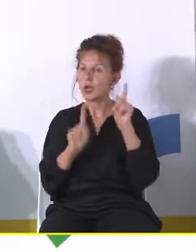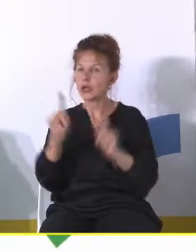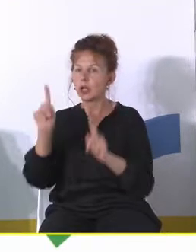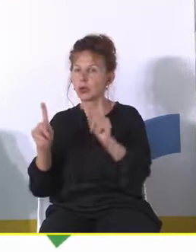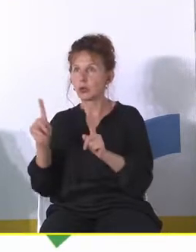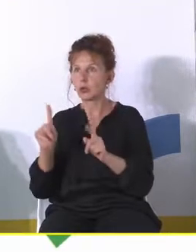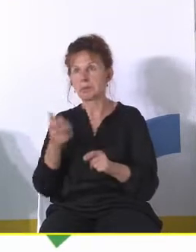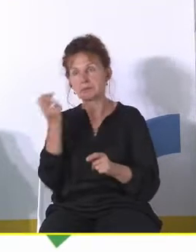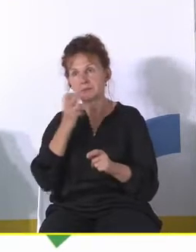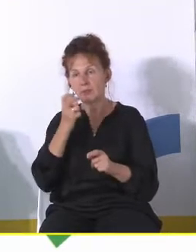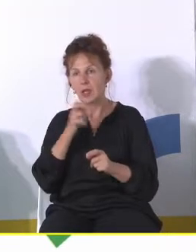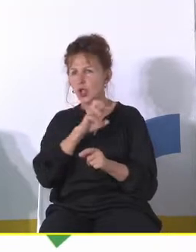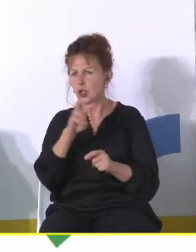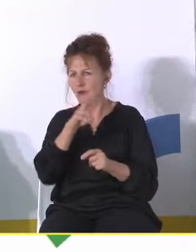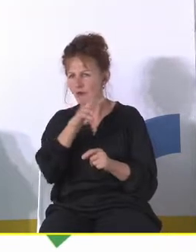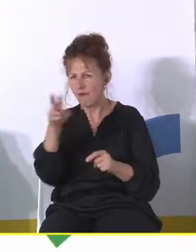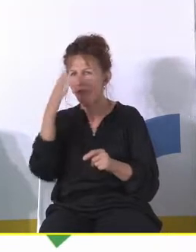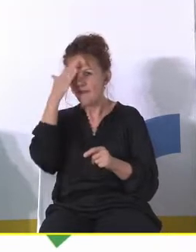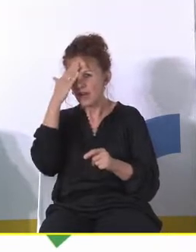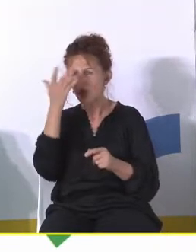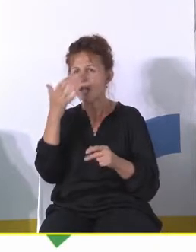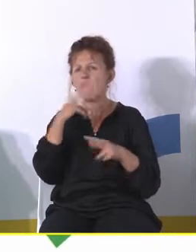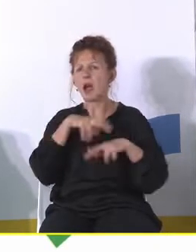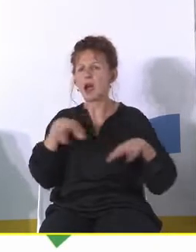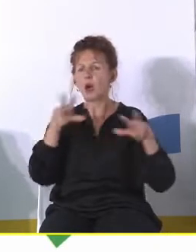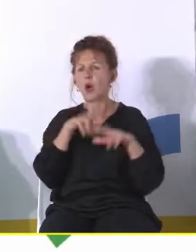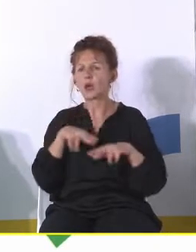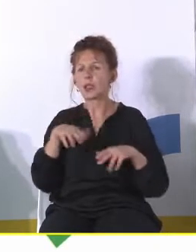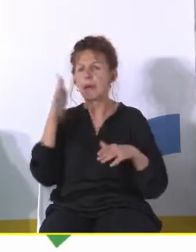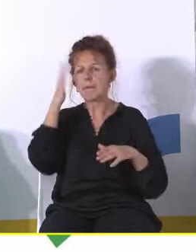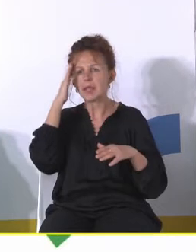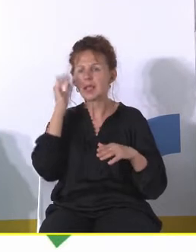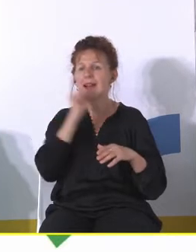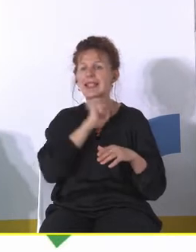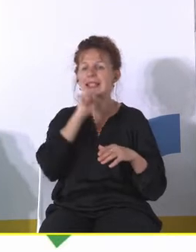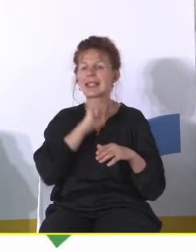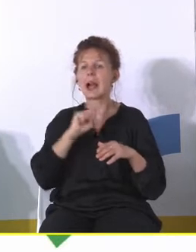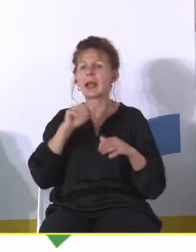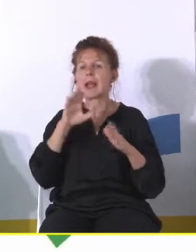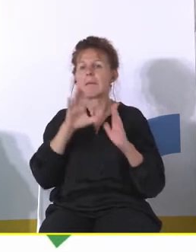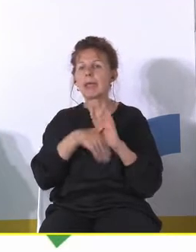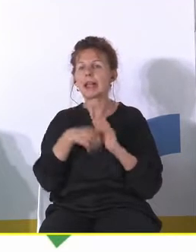odkrywcze. Czy wiedzą Państwo, ile rodzin mieszka w dzielnicy Stare Miasto w Krakowie?